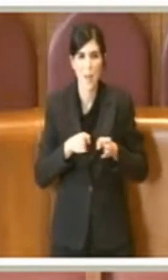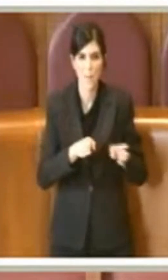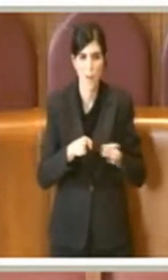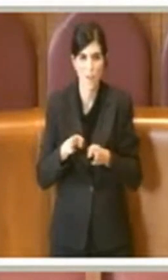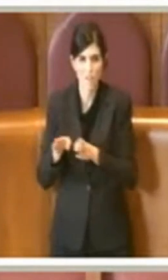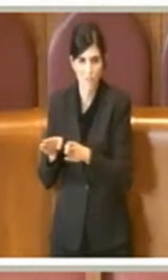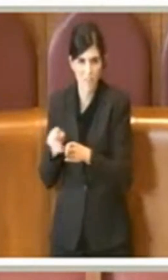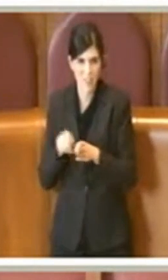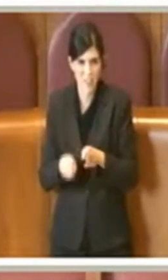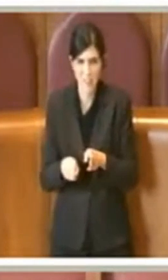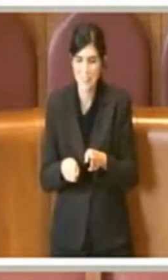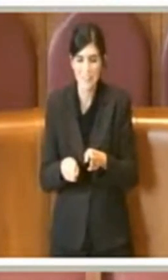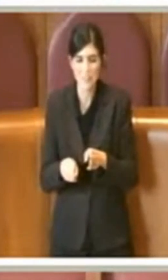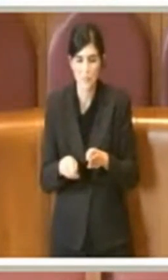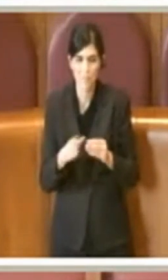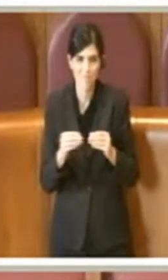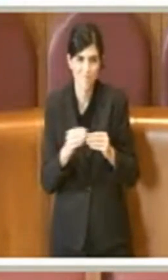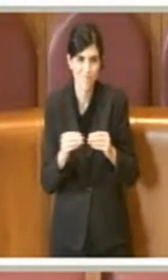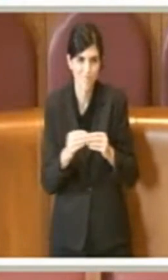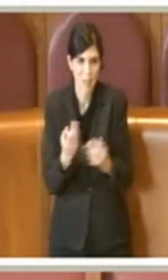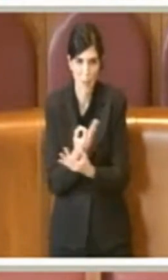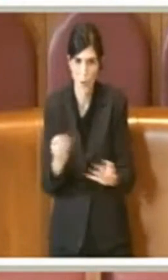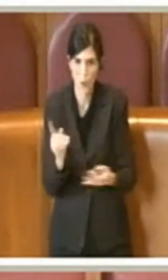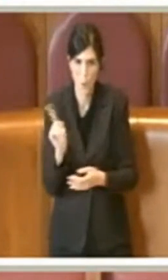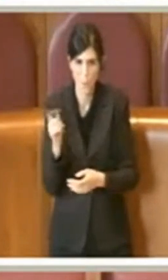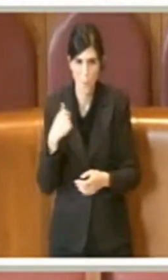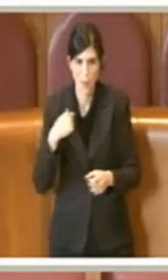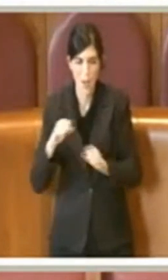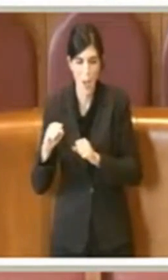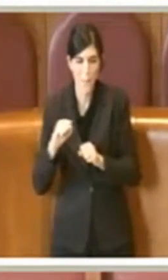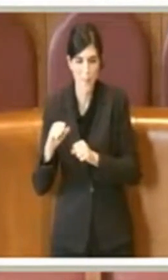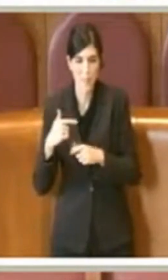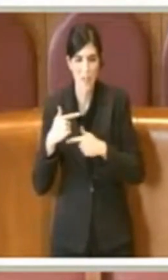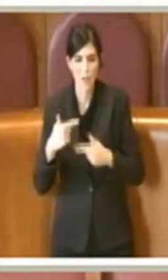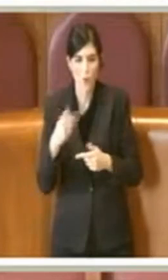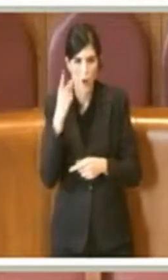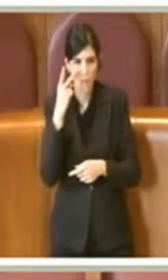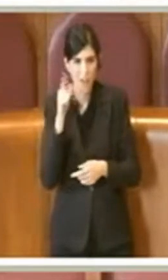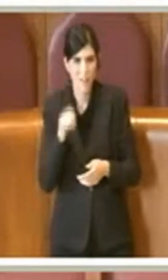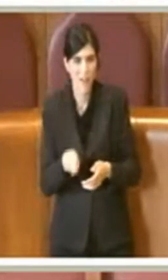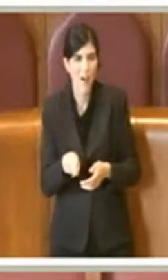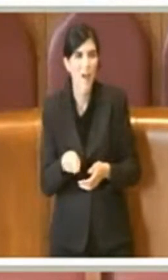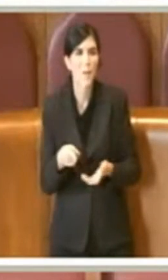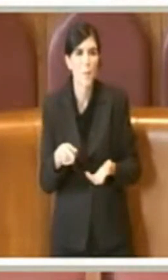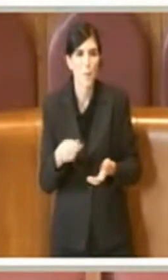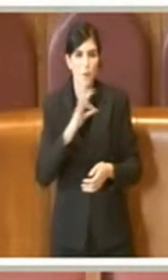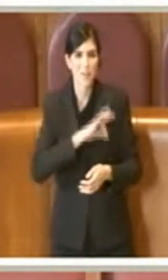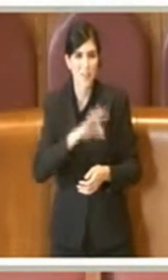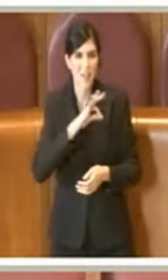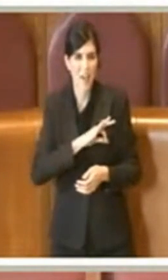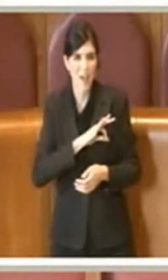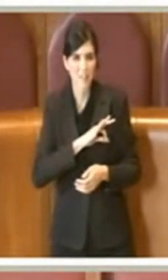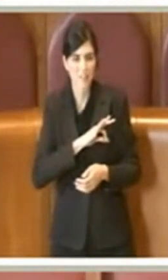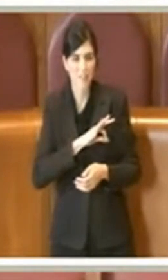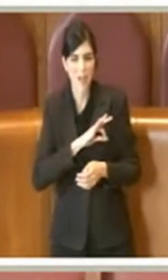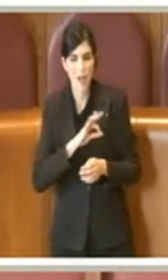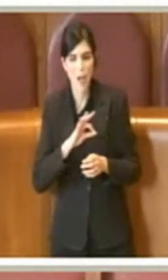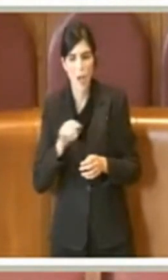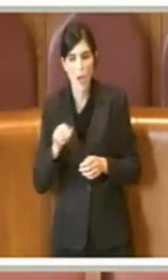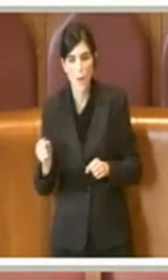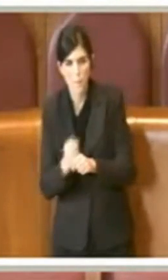ammalorato e questa amministrazione sicuramente sta dando prova di grande interesse e di grande